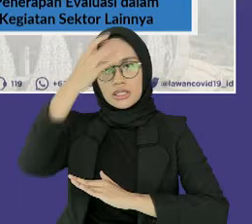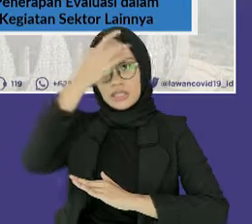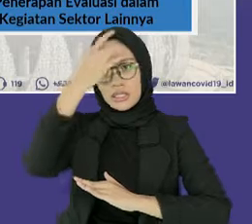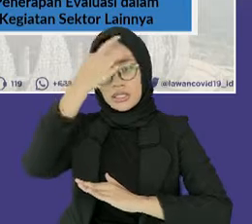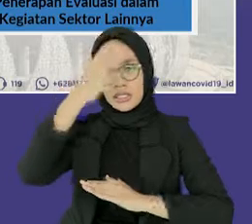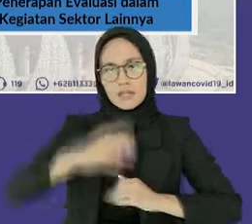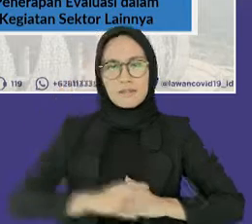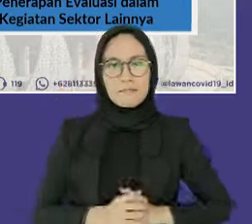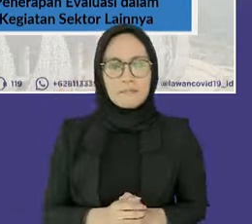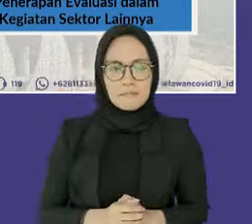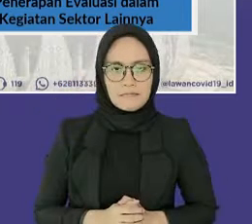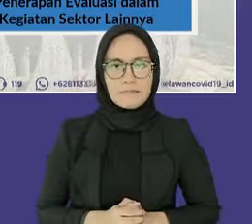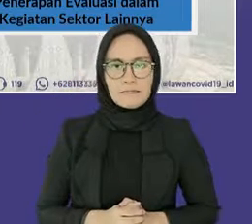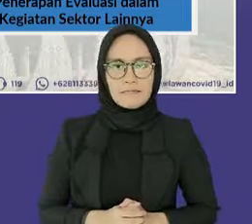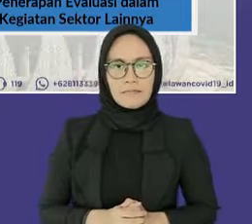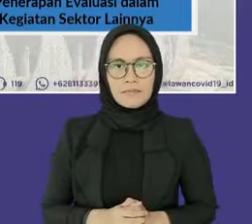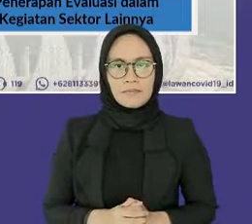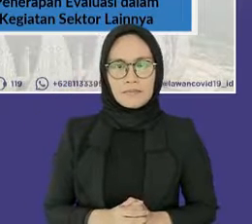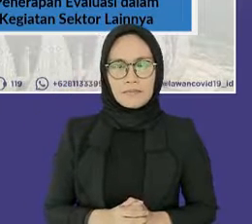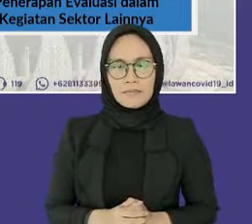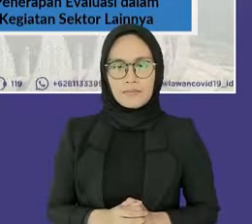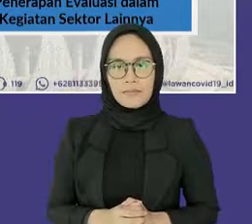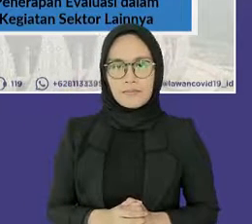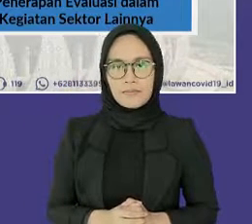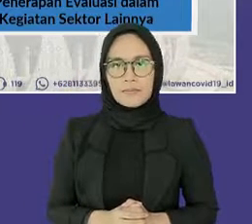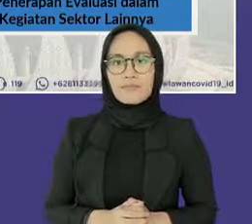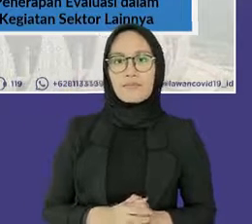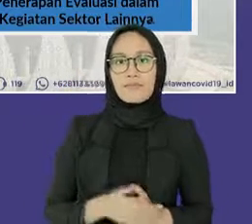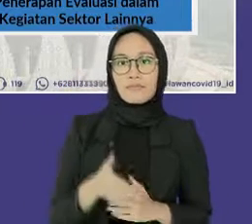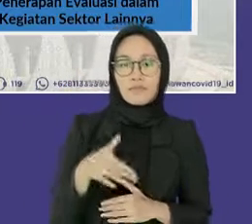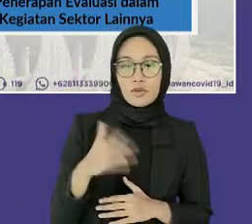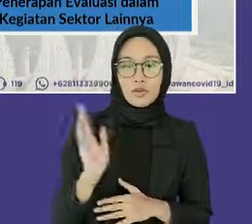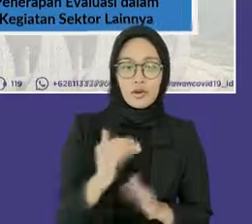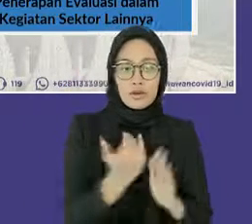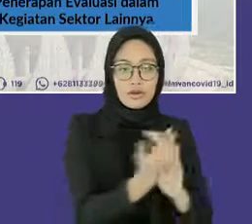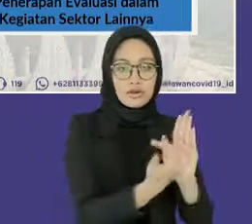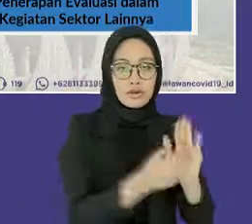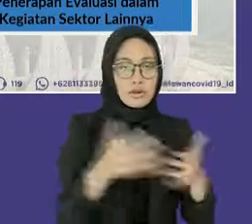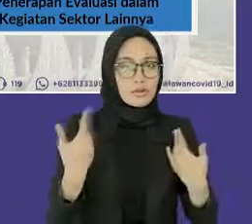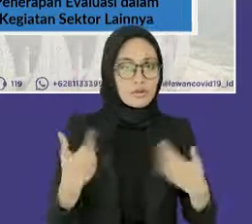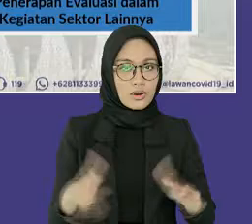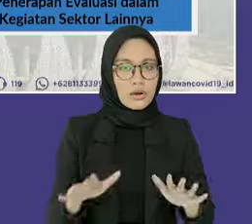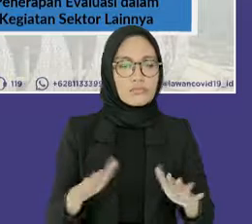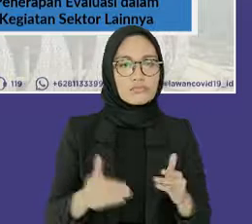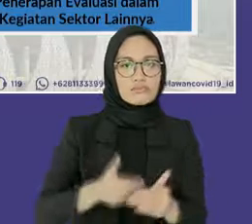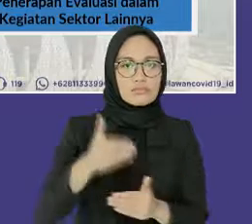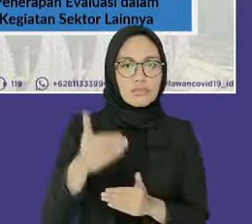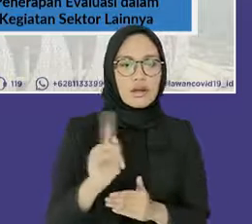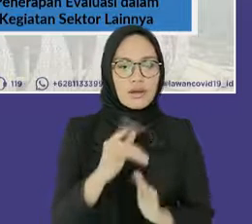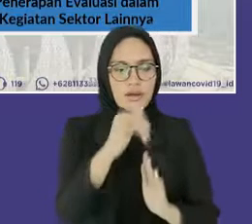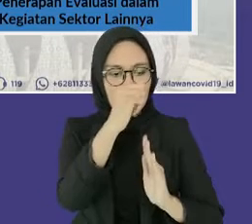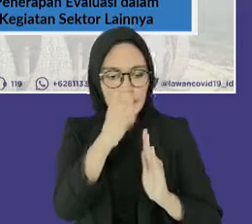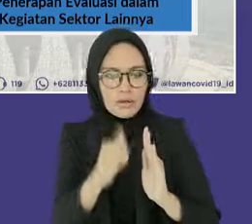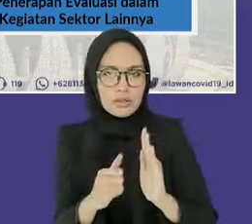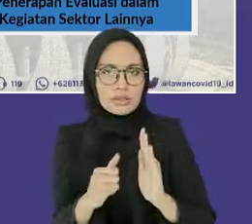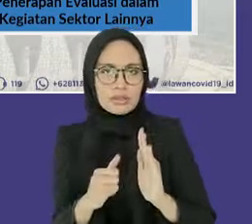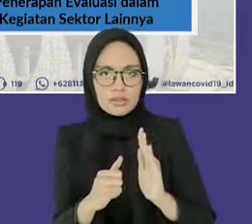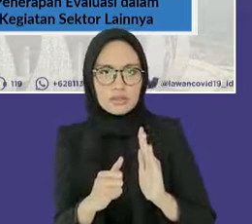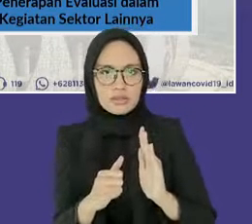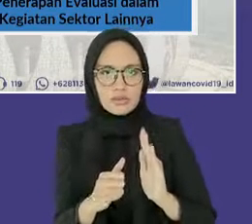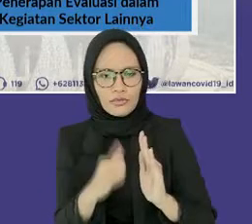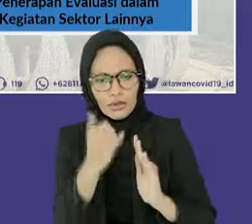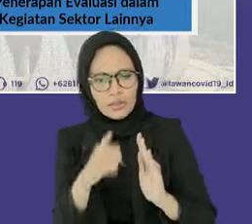rujukan COVID-19 terdekat. Sedangkan pasca acara, melakukan evaluasi kebijakan